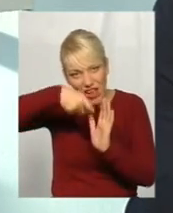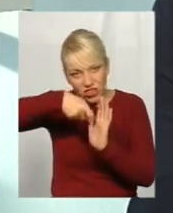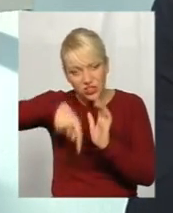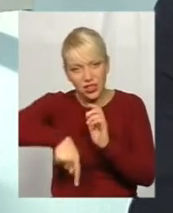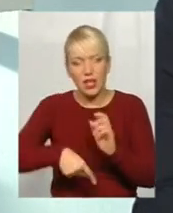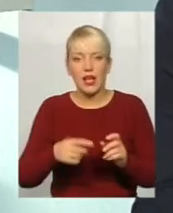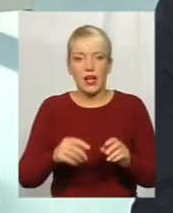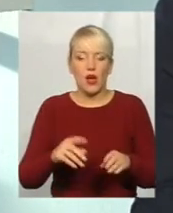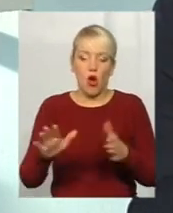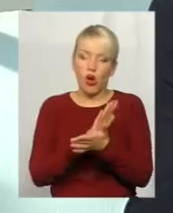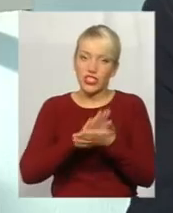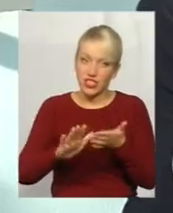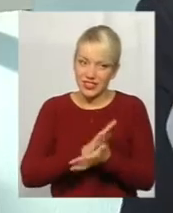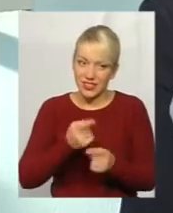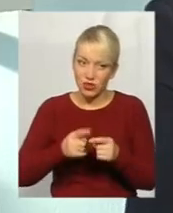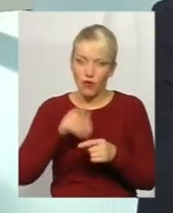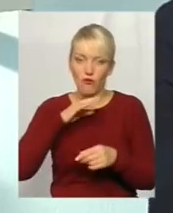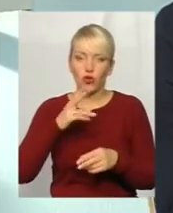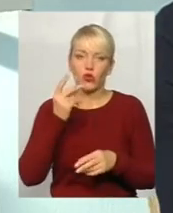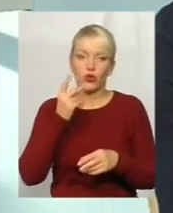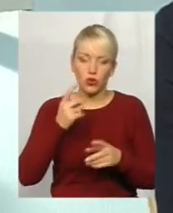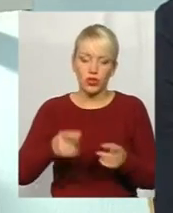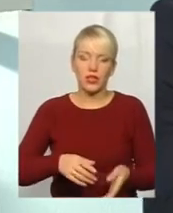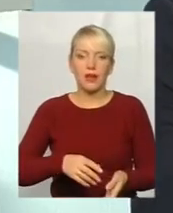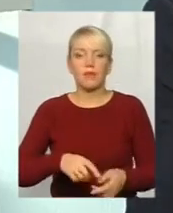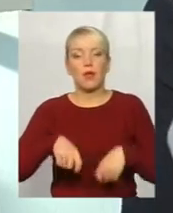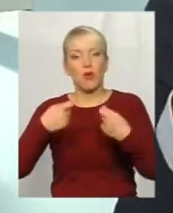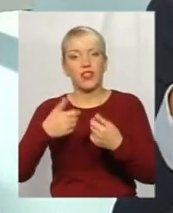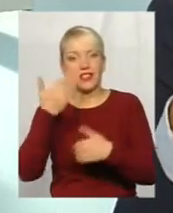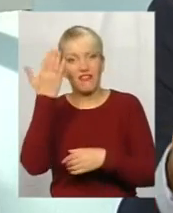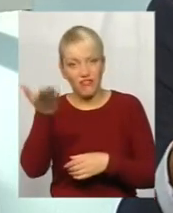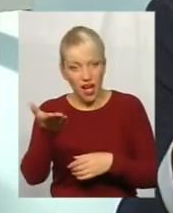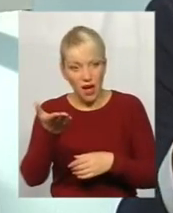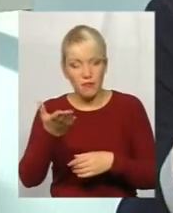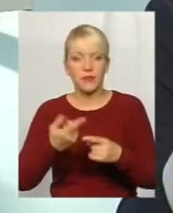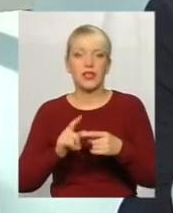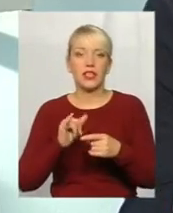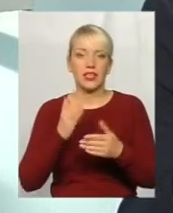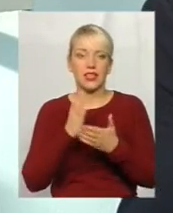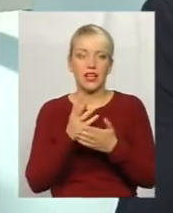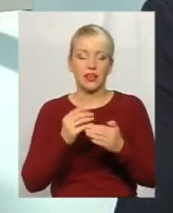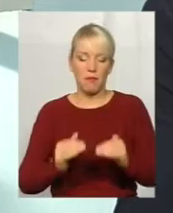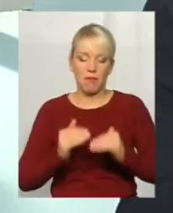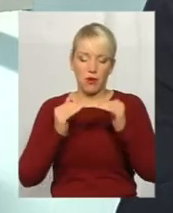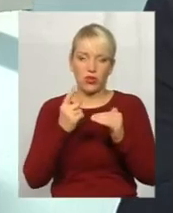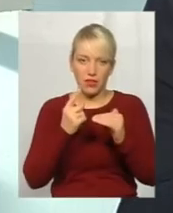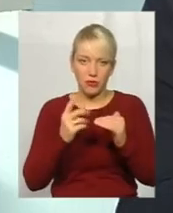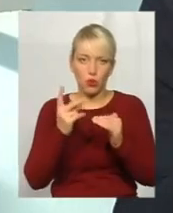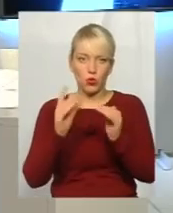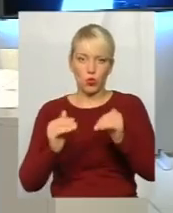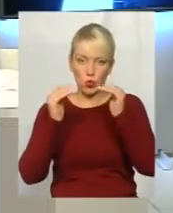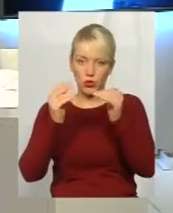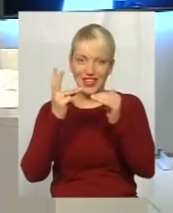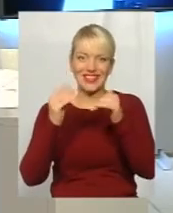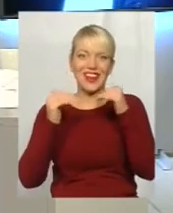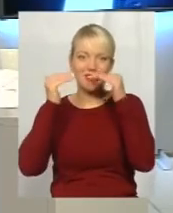на перший підйом, очистити її. Дальше другий підйом подати вам. Є будинки, де є третій підйом. А далі забрати у вас уже